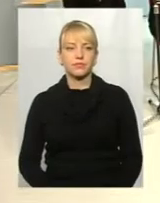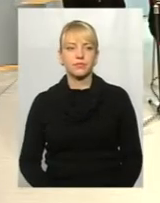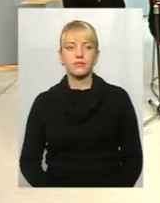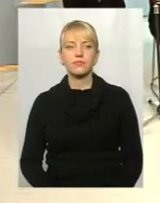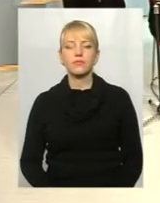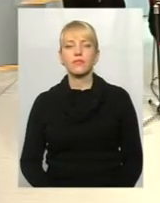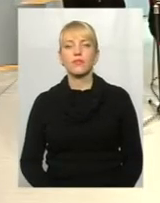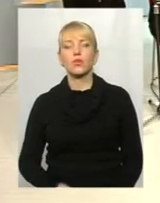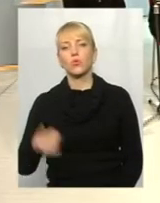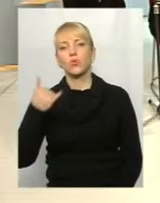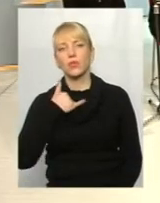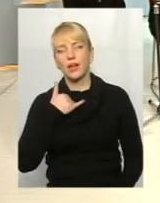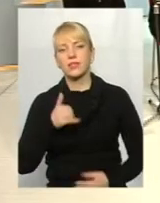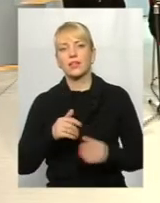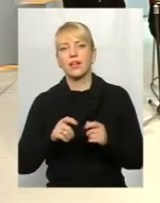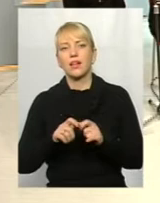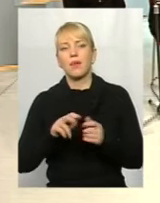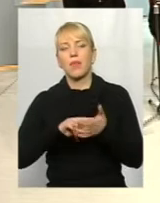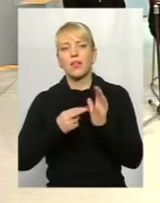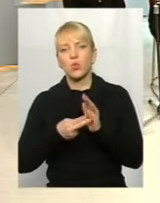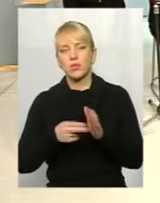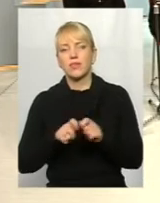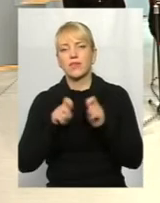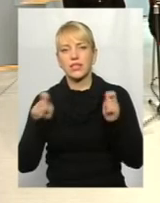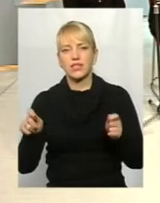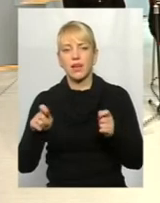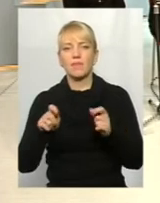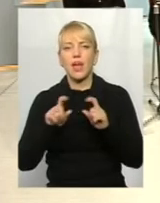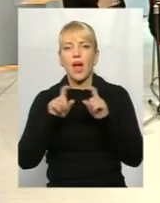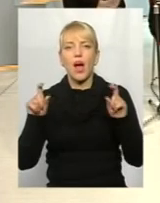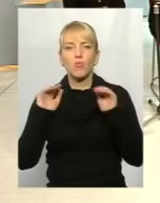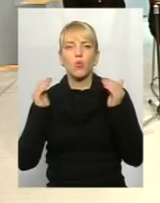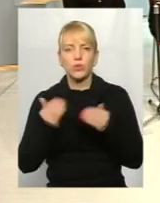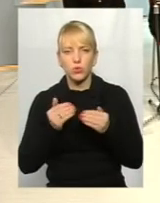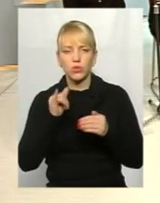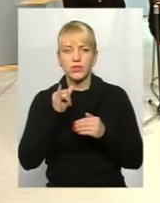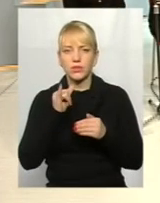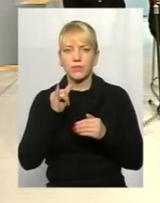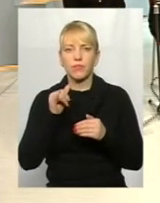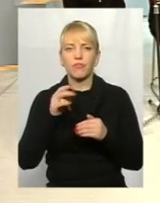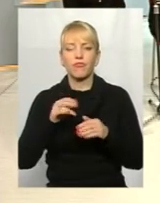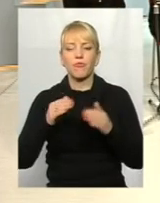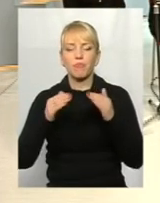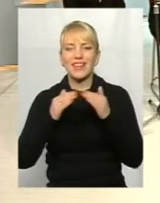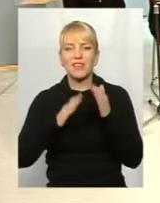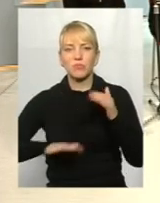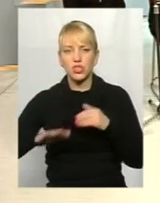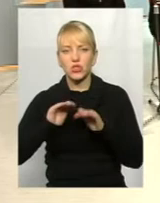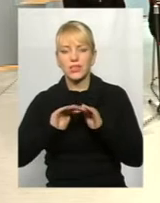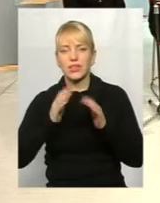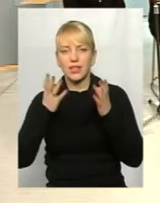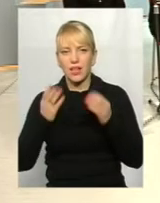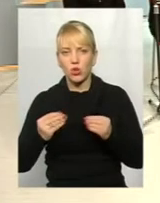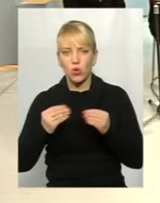В нас планується відкриття амбулаторії в приміщенні денного стаціонару дитячої